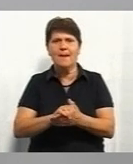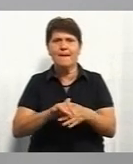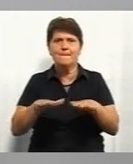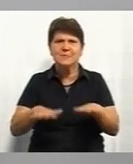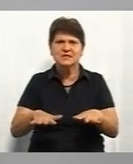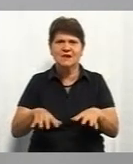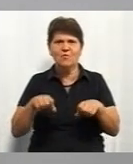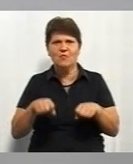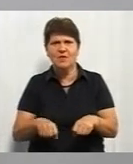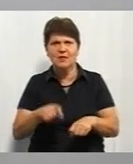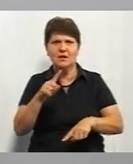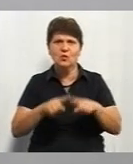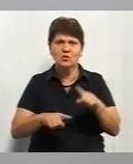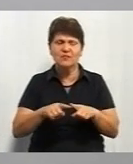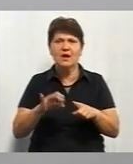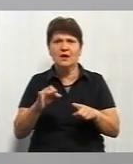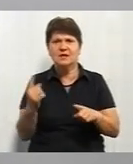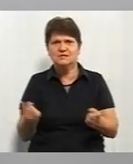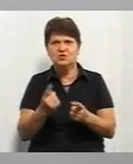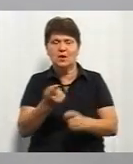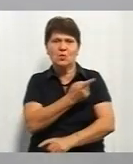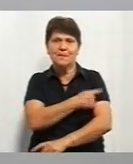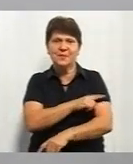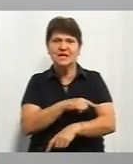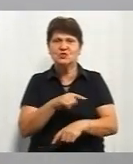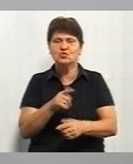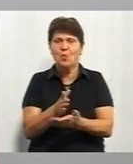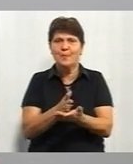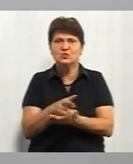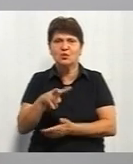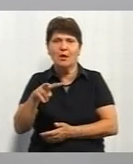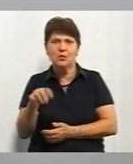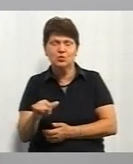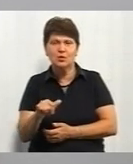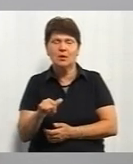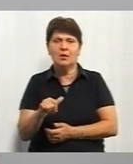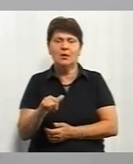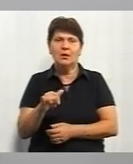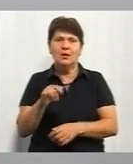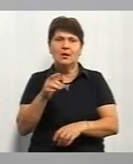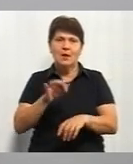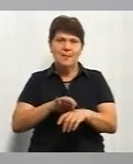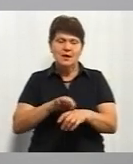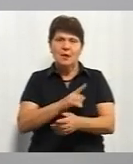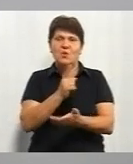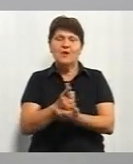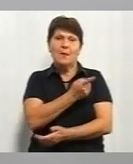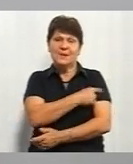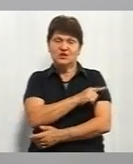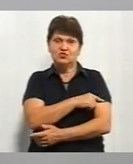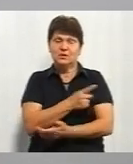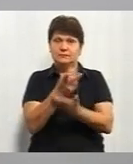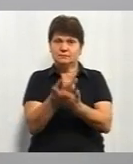родичів, і, звичайно, медичного персоналу. Пацієнт повинен отримувати медичну допомогу в стаціонарі